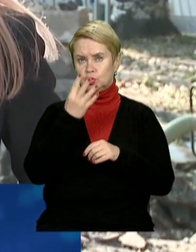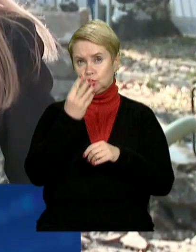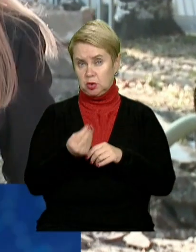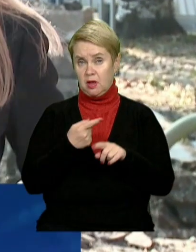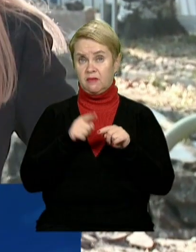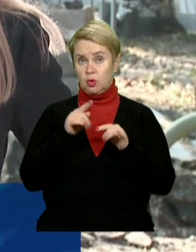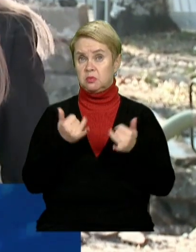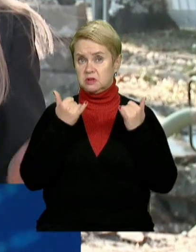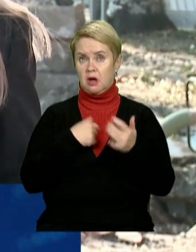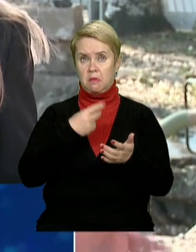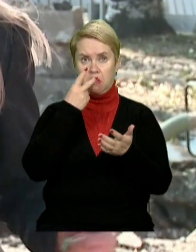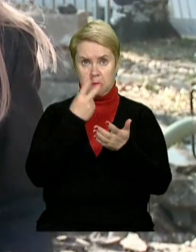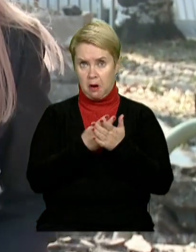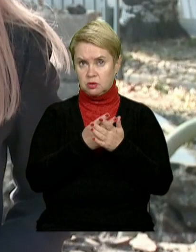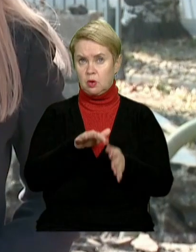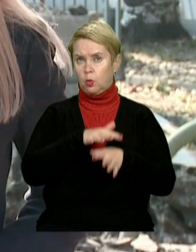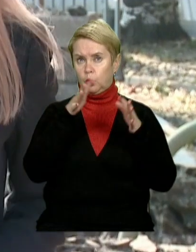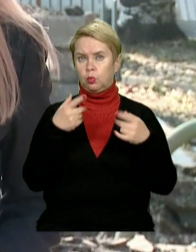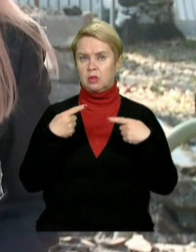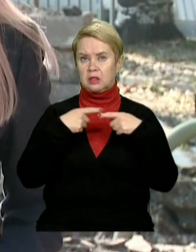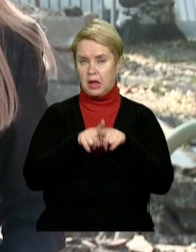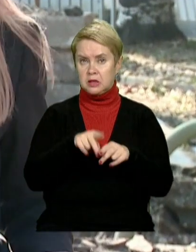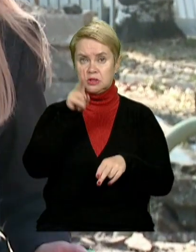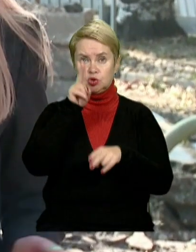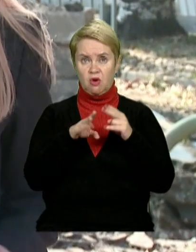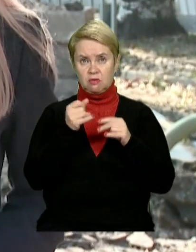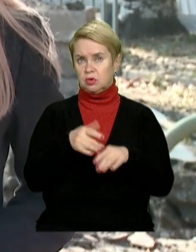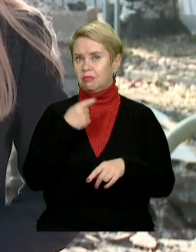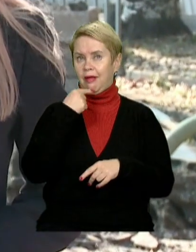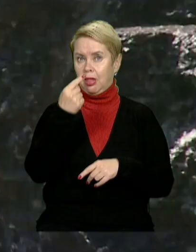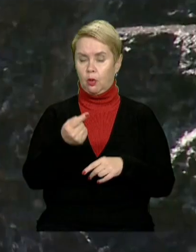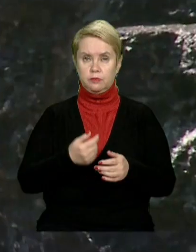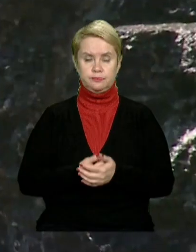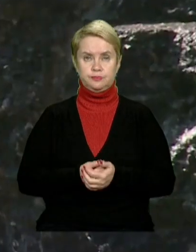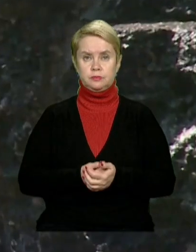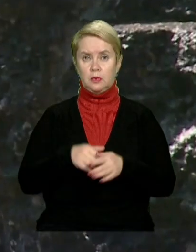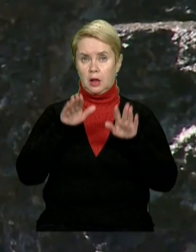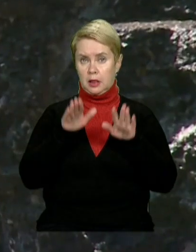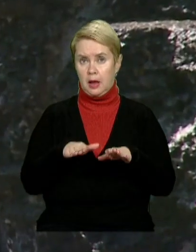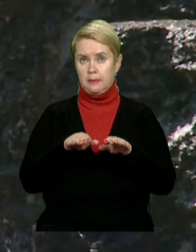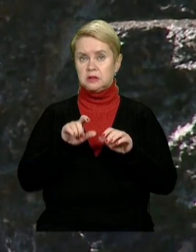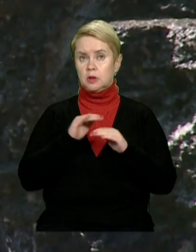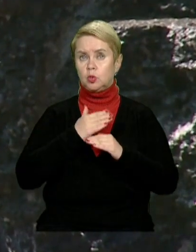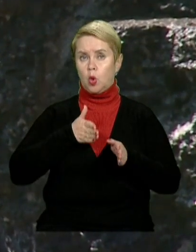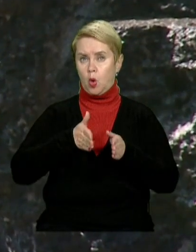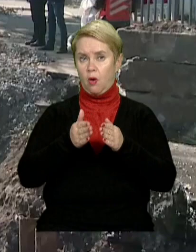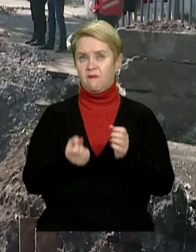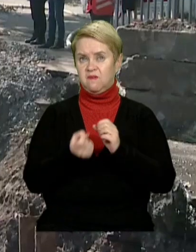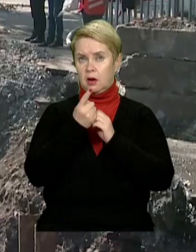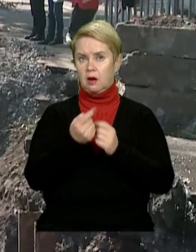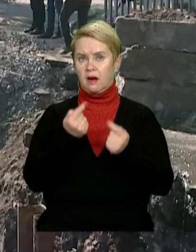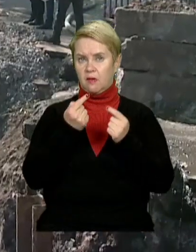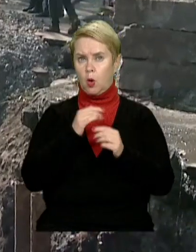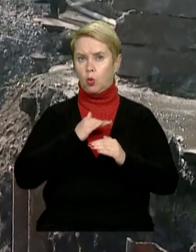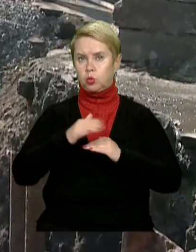дні. Втім, і зараз ми тут бачимо купу техніки і до завершення ще досить далеко. На місці просідання дороги виявили високий